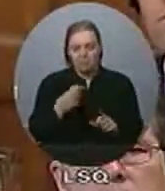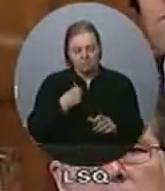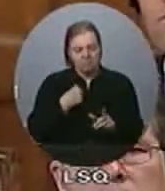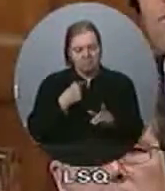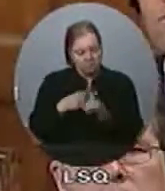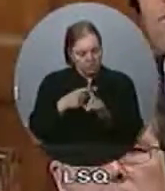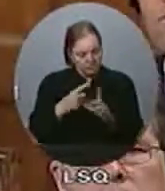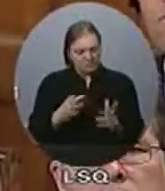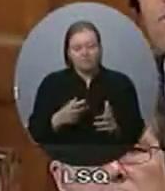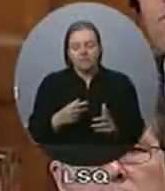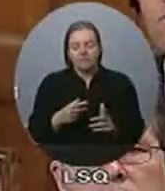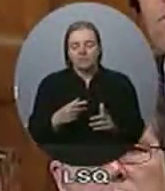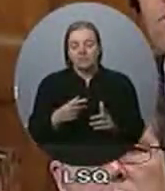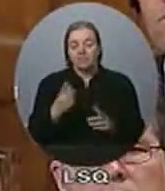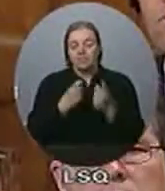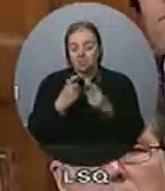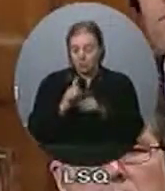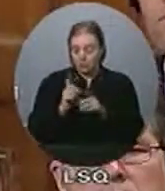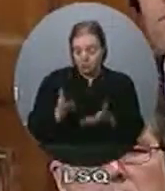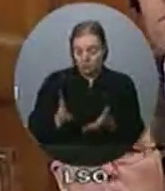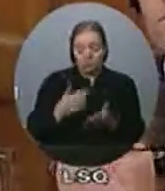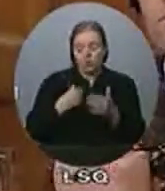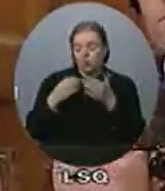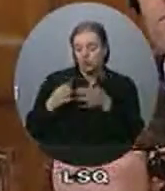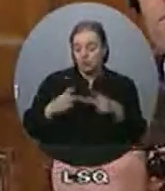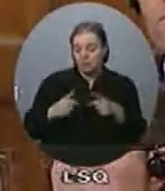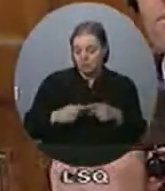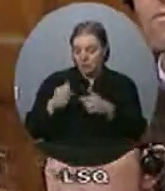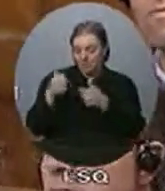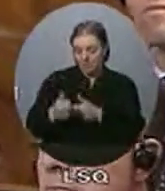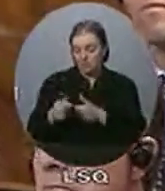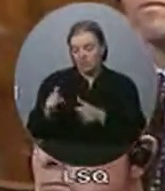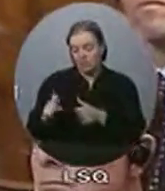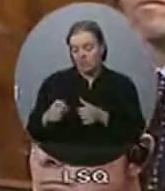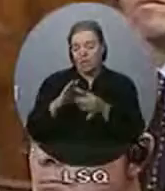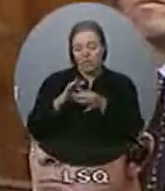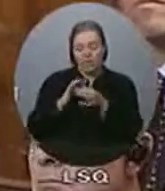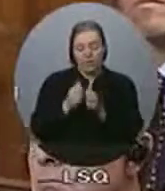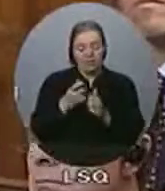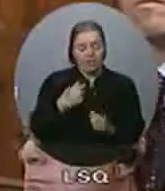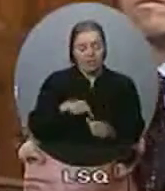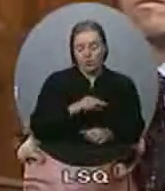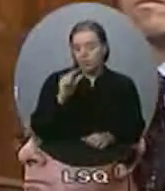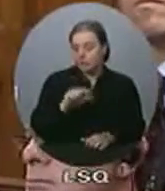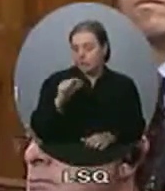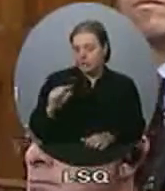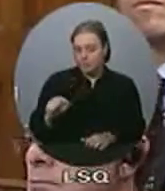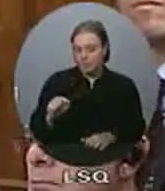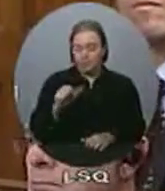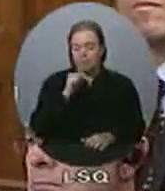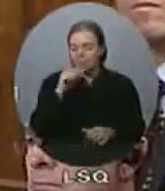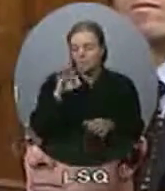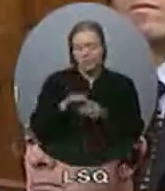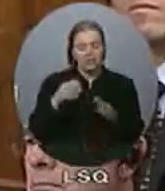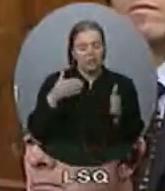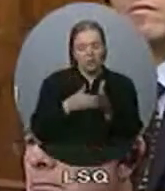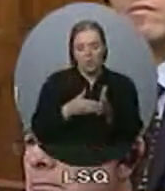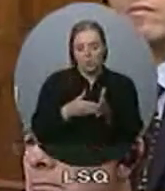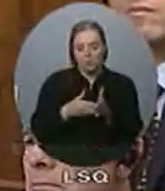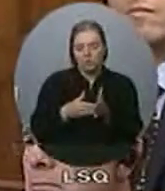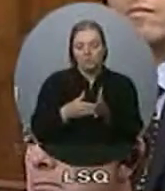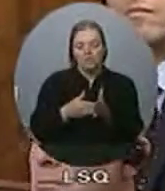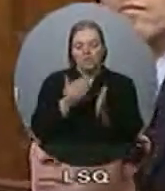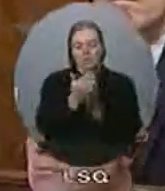poser ce genre de questions, je demanderai à la députée d'en face de collaborer avec notre gouvernement et de ne pas voter contre les